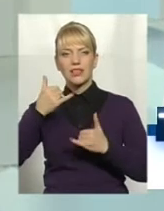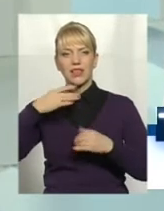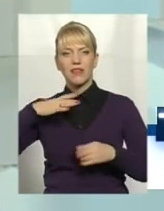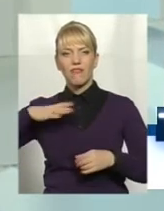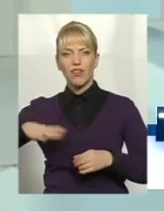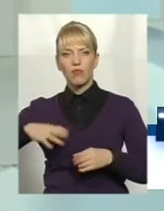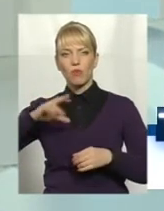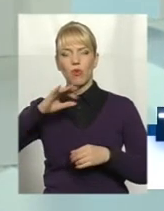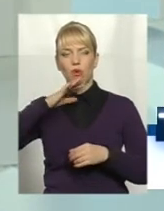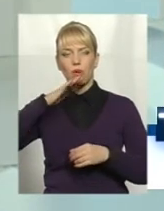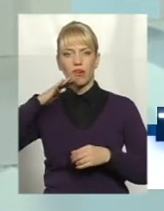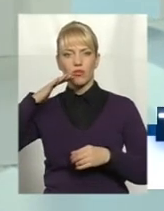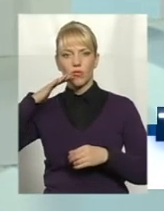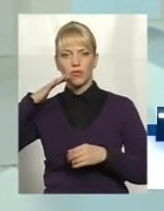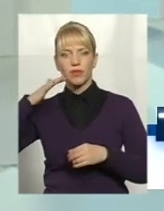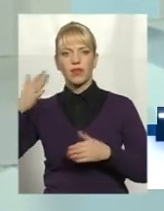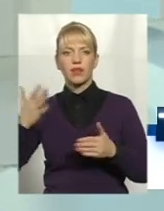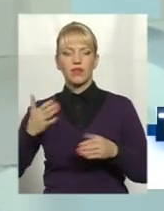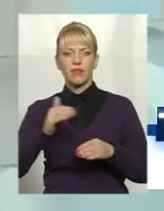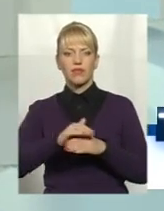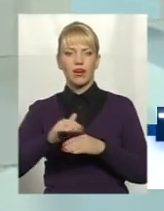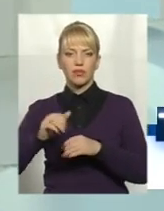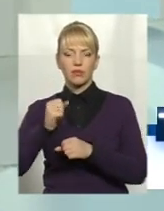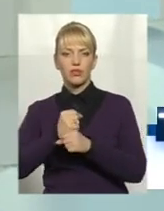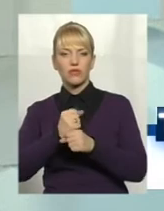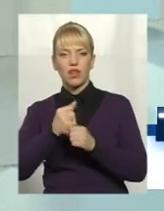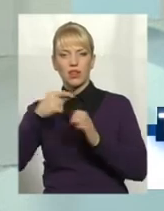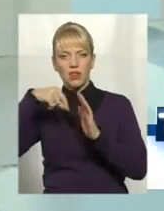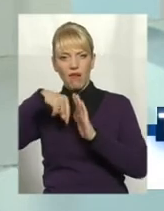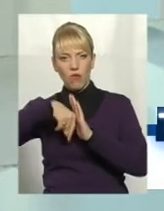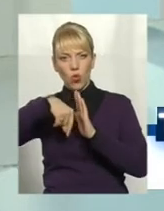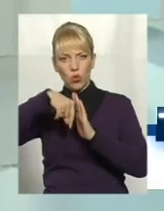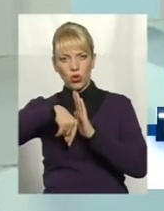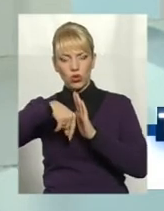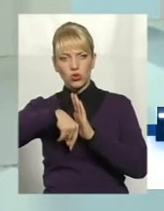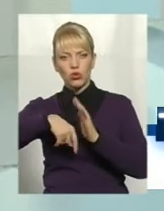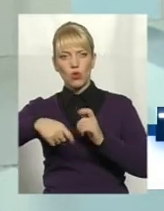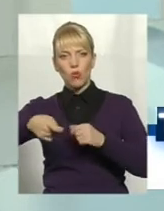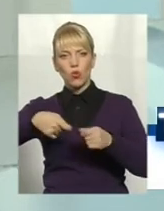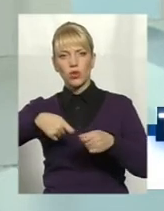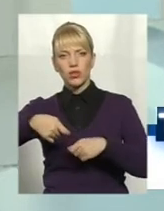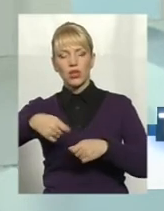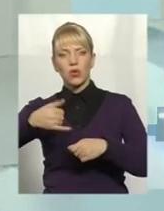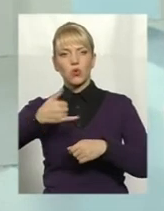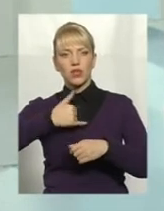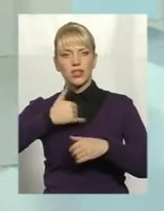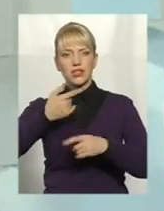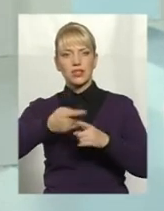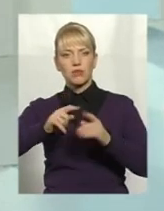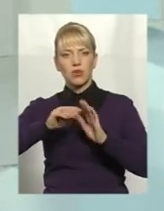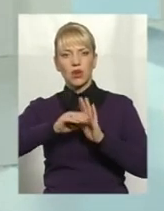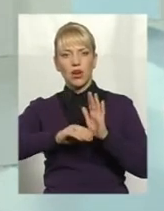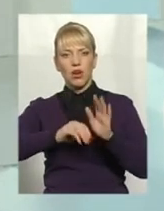дуже багато яких факторах працювати на внутрішній ринок. І зараз в нас в цій програмі працюють